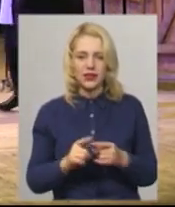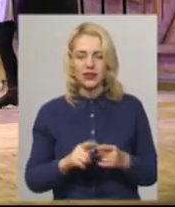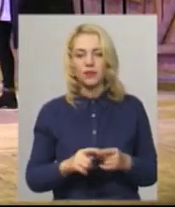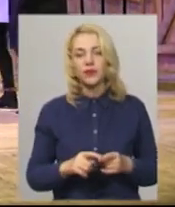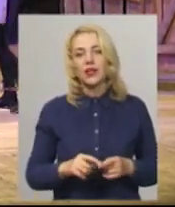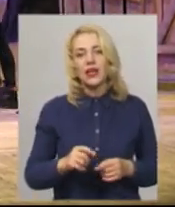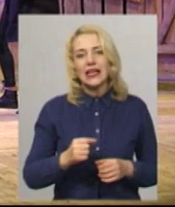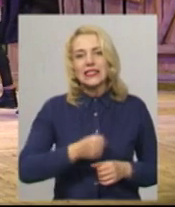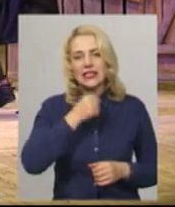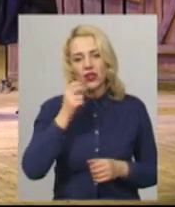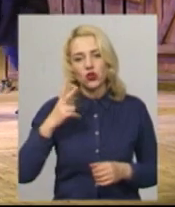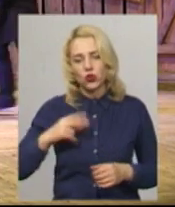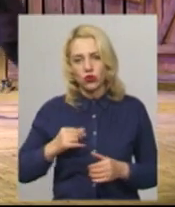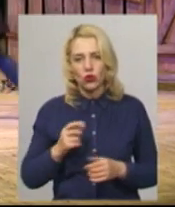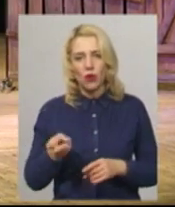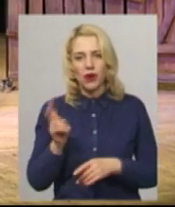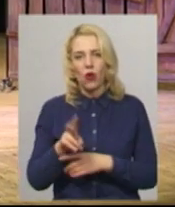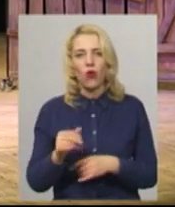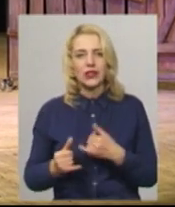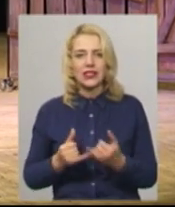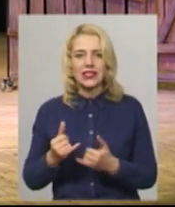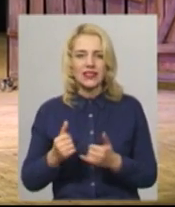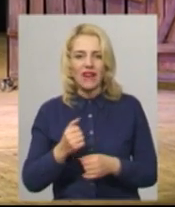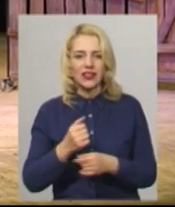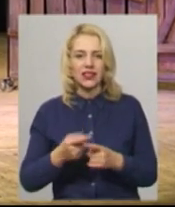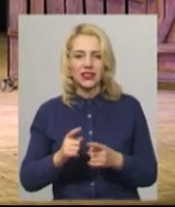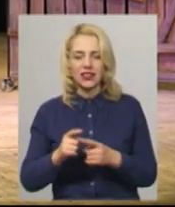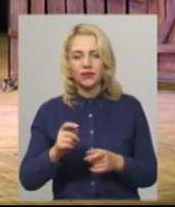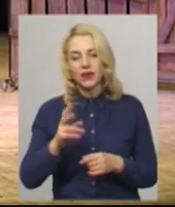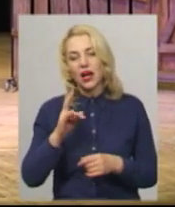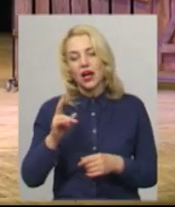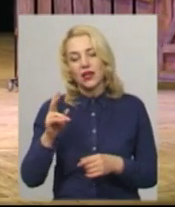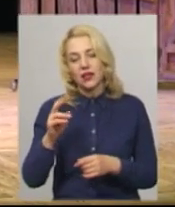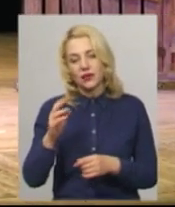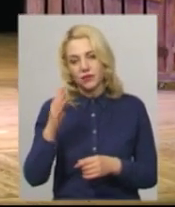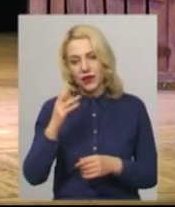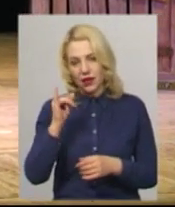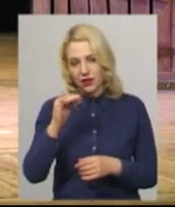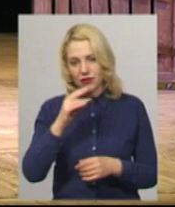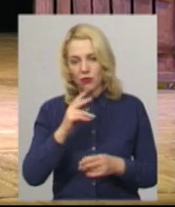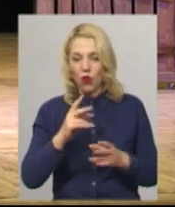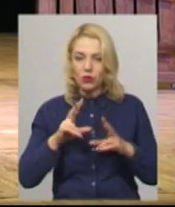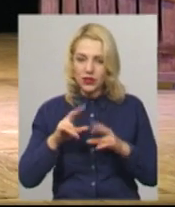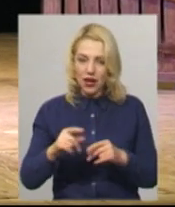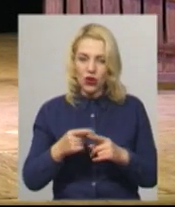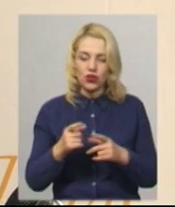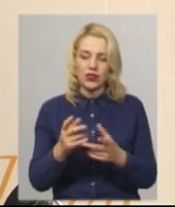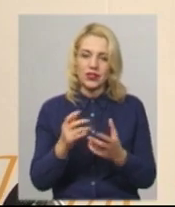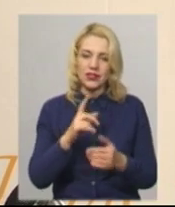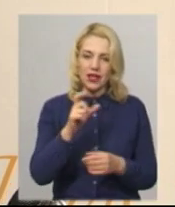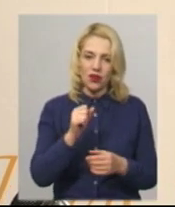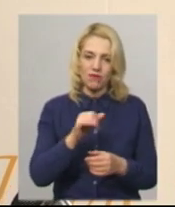приходить сватати Мотл. Його грає Олександр Єщишин. Тев'є обіцяє їй видати за багатого нареченого, а самого Мотла не хоче приймати в сім'ю.